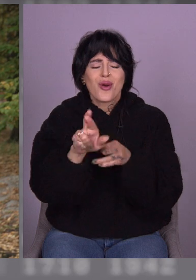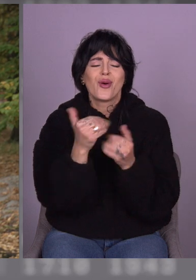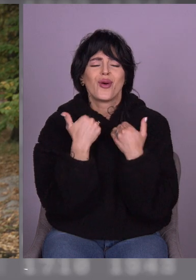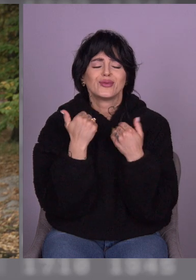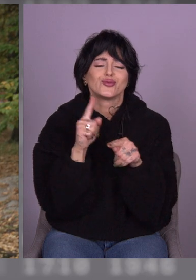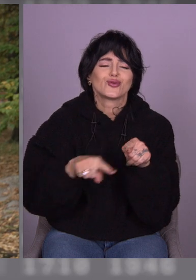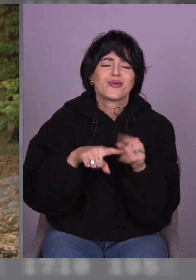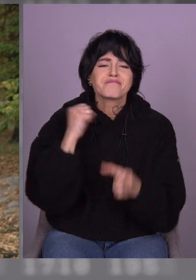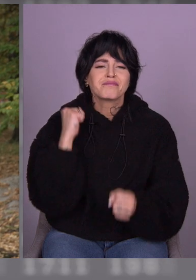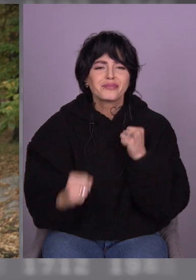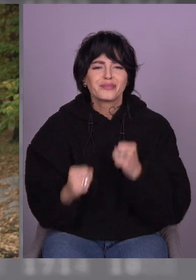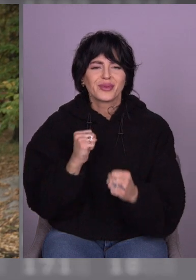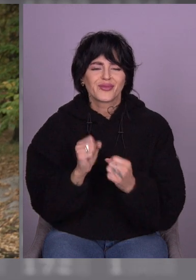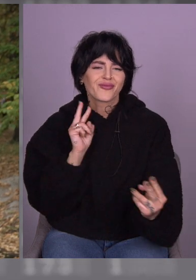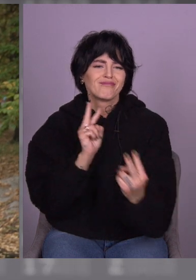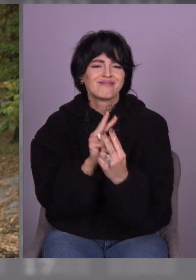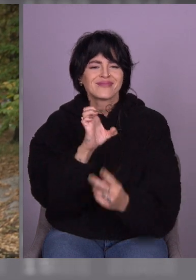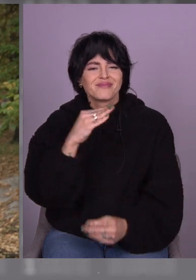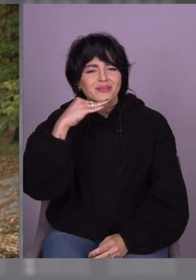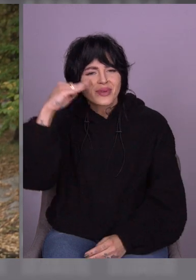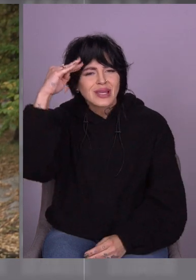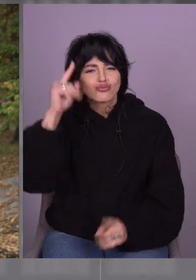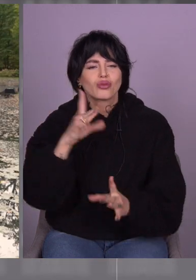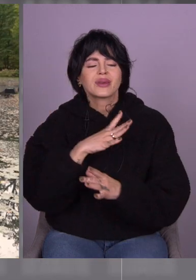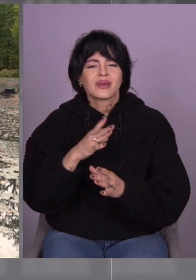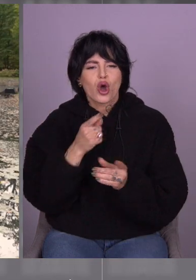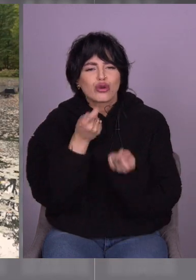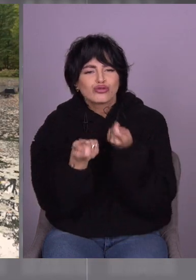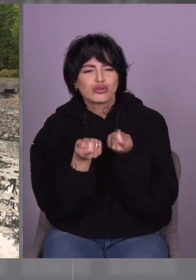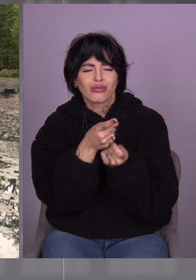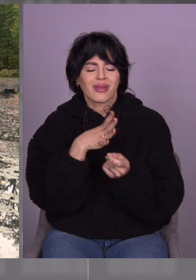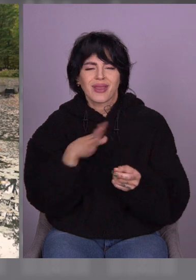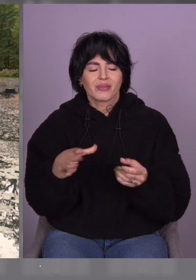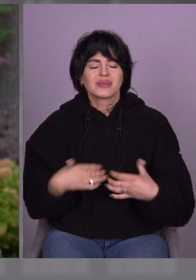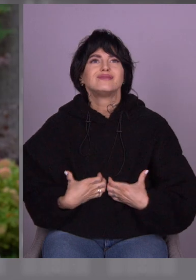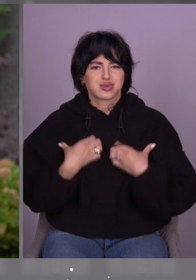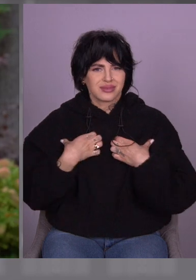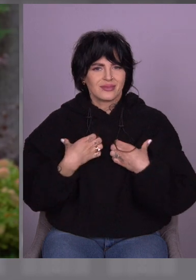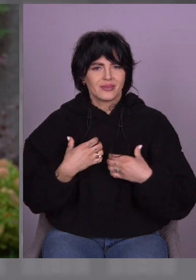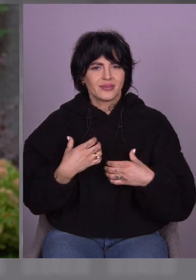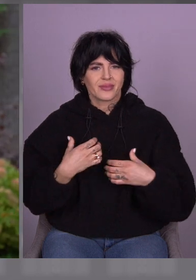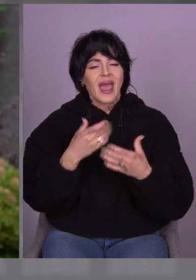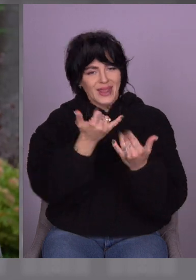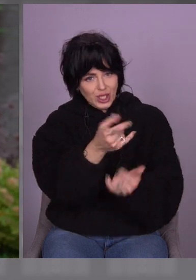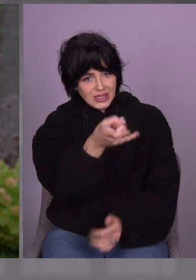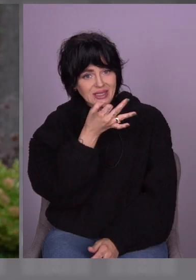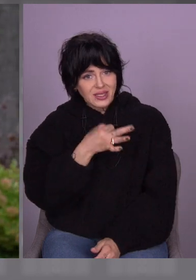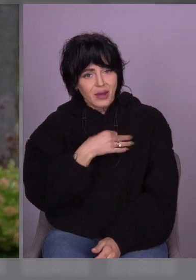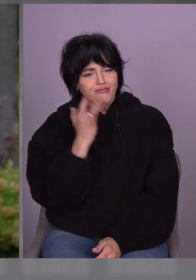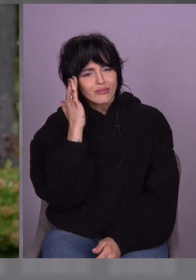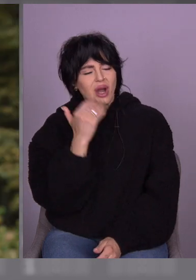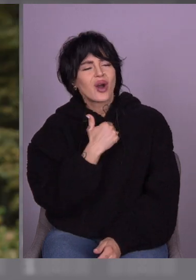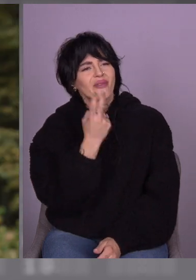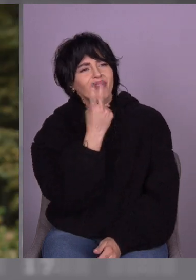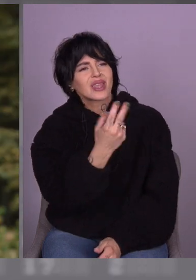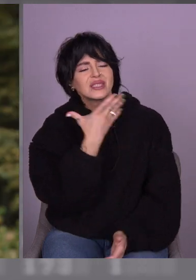-дуже хочу побігти до тата, але буду це робити дуже обережно, щоб його не налякати. А ви сьогодні сказали, що ви мрієте побачити свою старшу